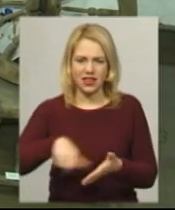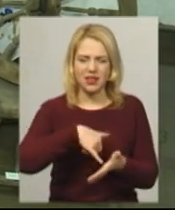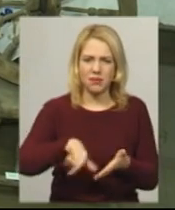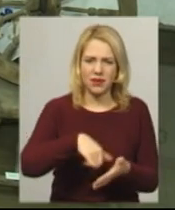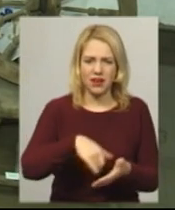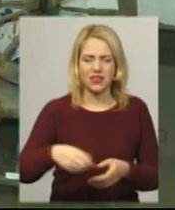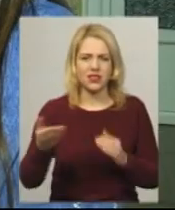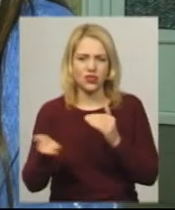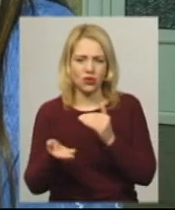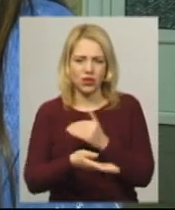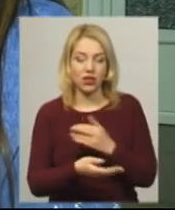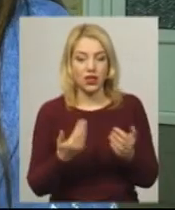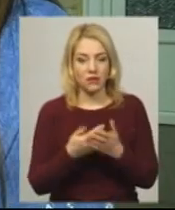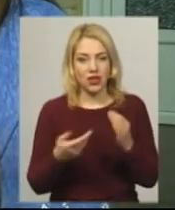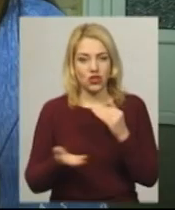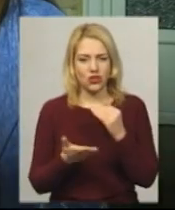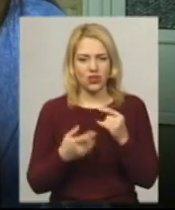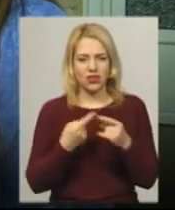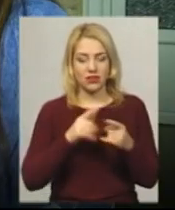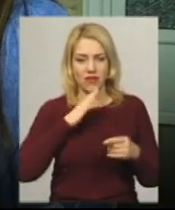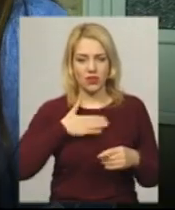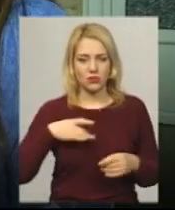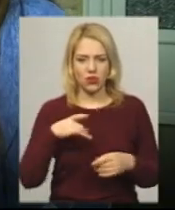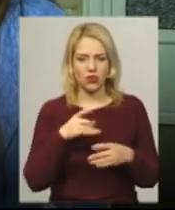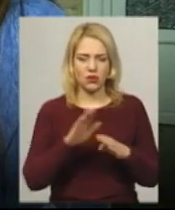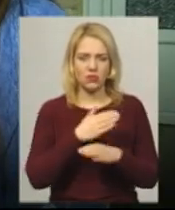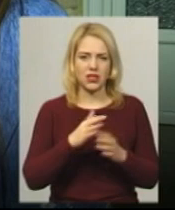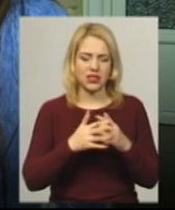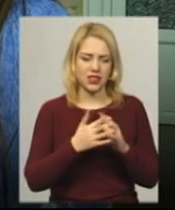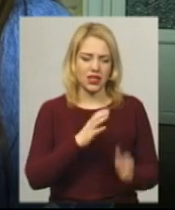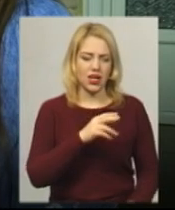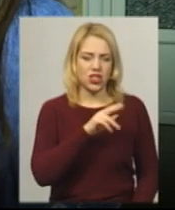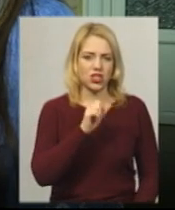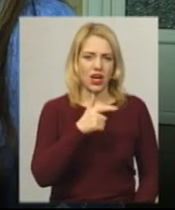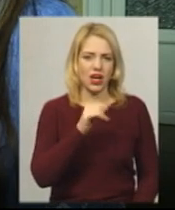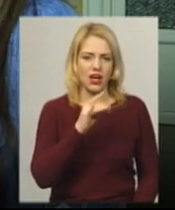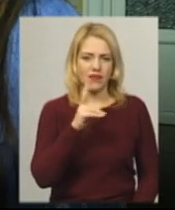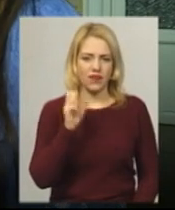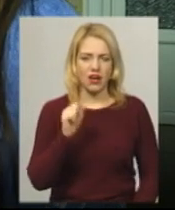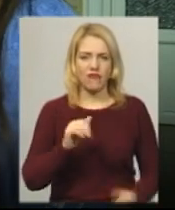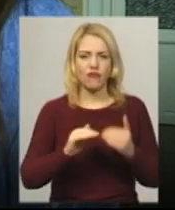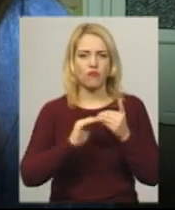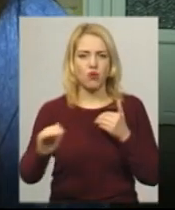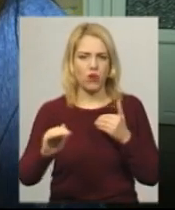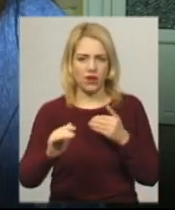нашому районі, наприклад, сокирки – це були знайдені між селами Чагарівка і Нагоряни в лісі і в полі.